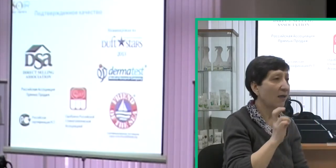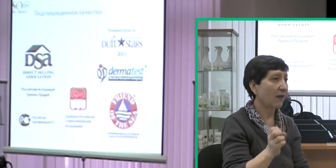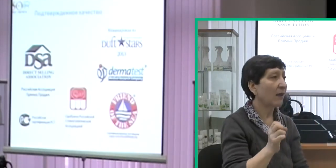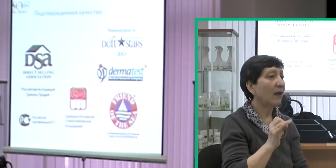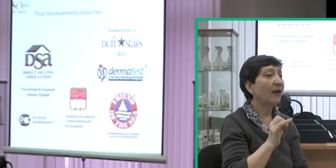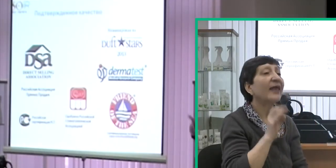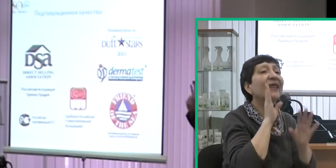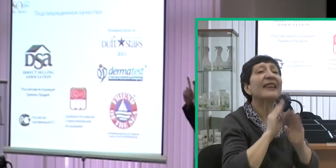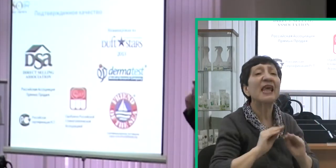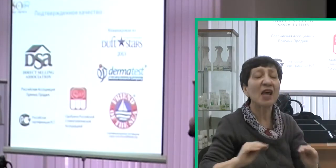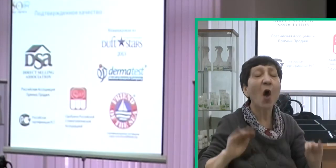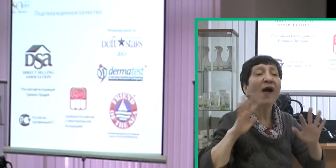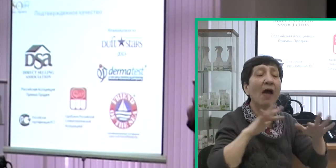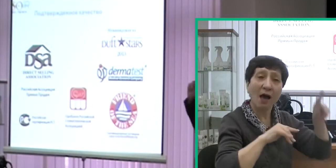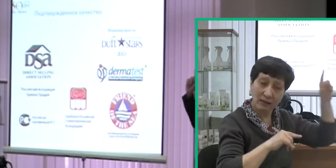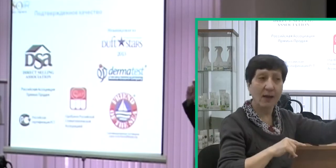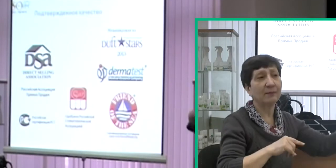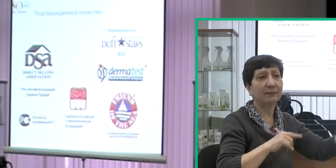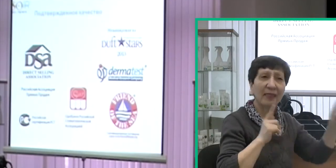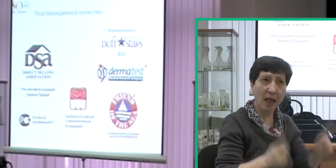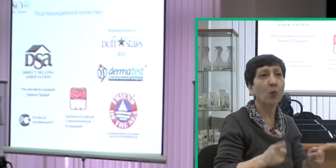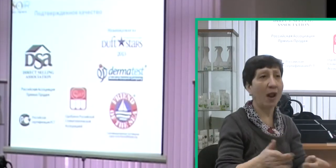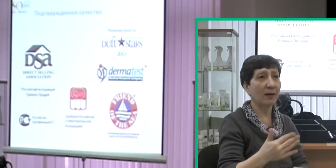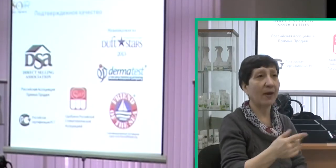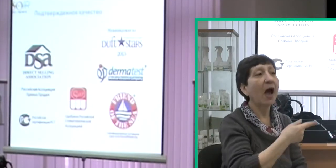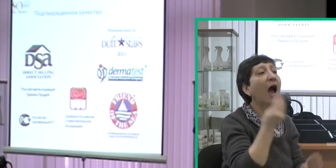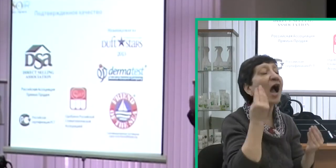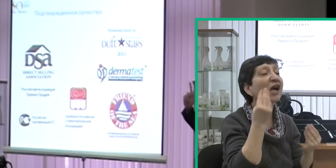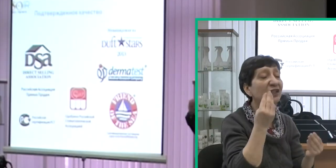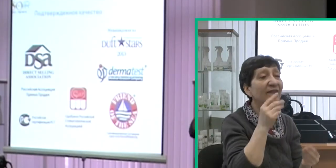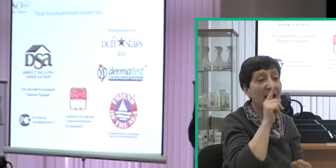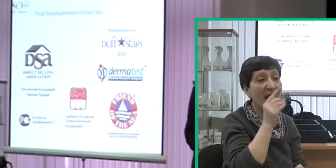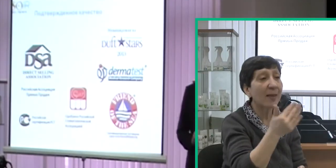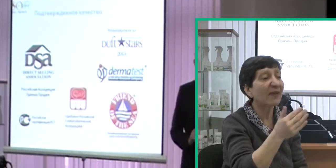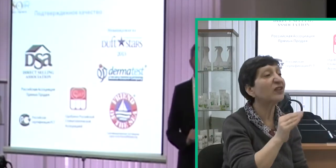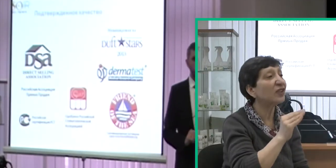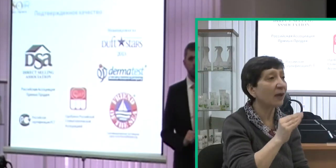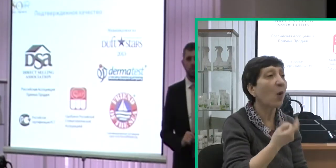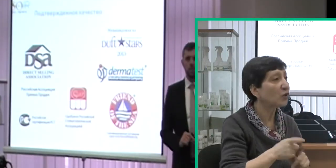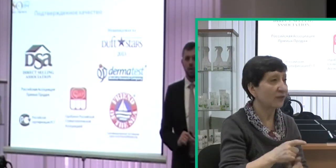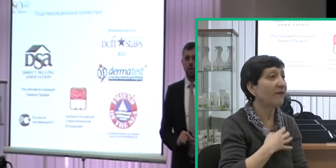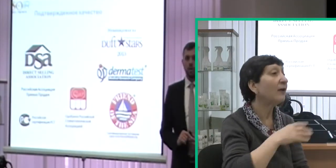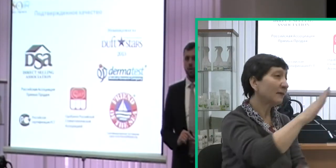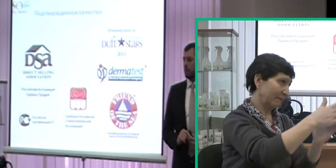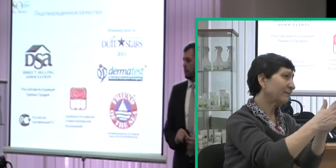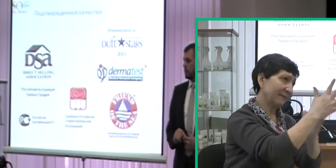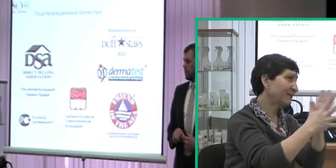И в холодных водах Тихого океана. Это очень важно. Качество этого рыбьего жира от этого очень